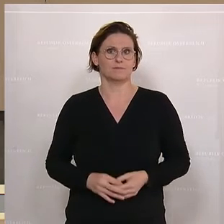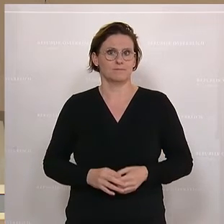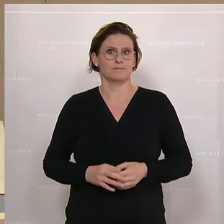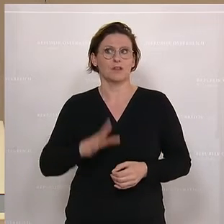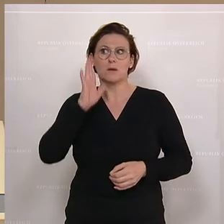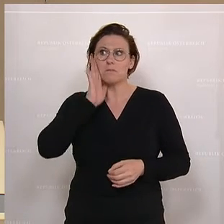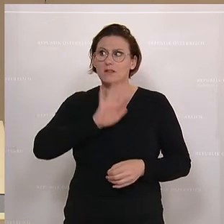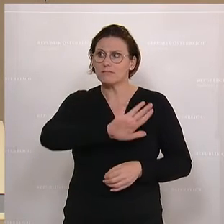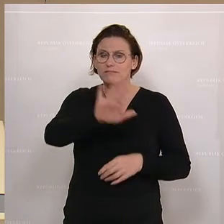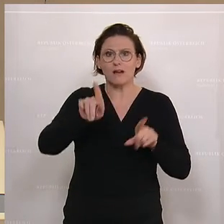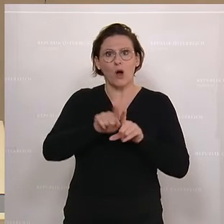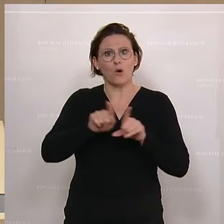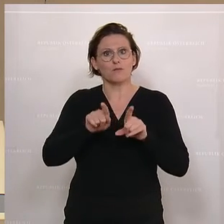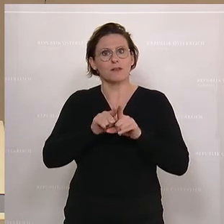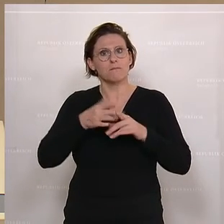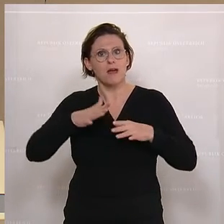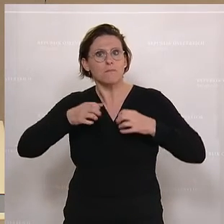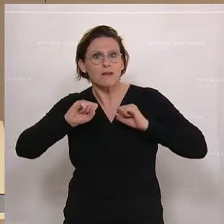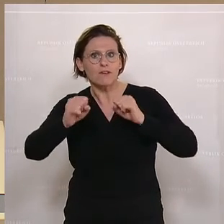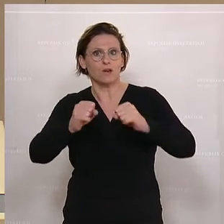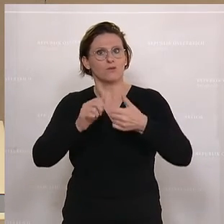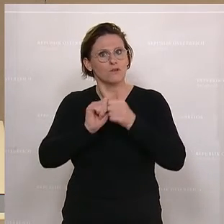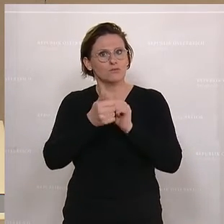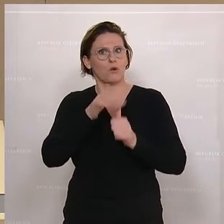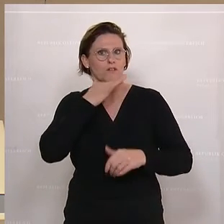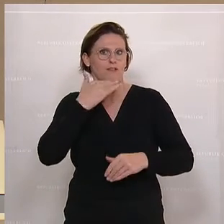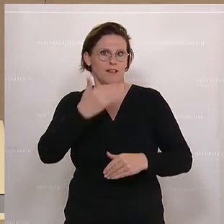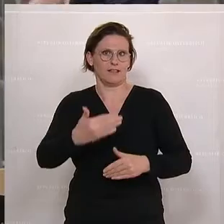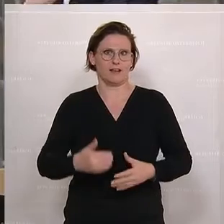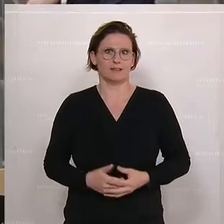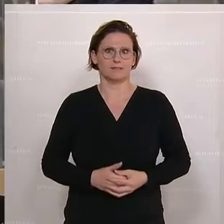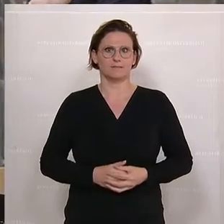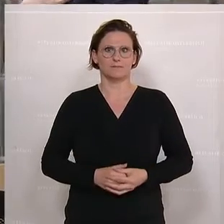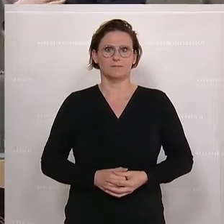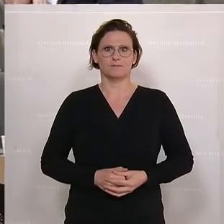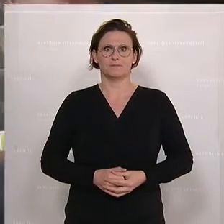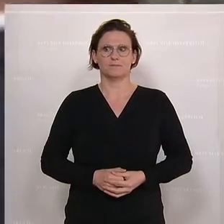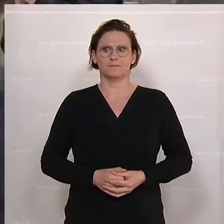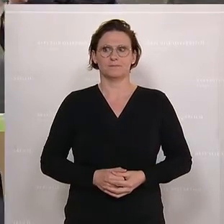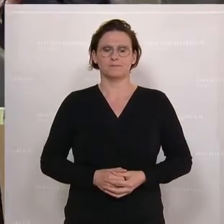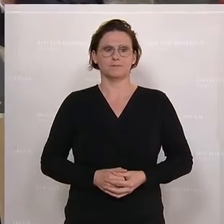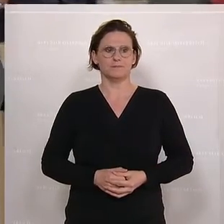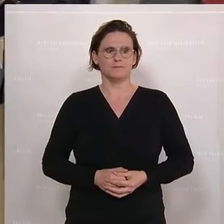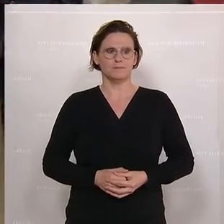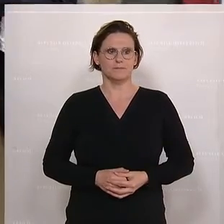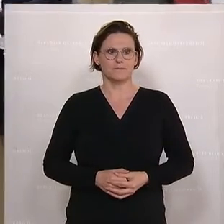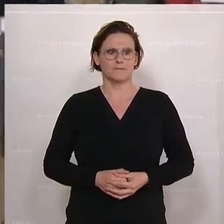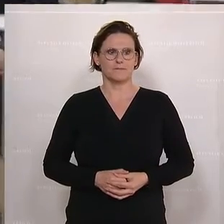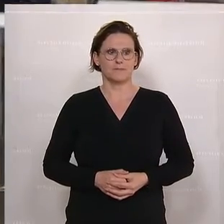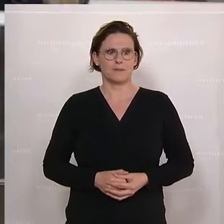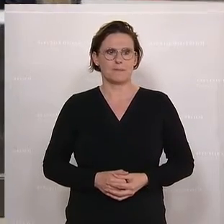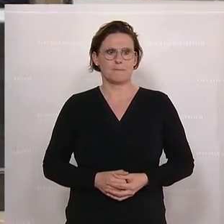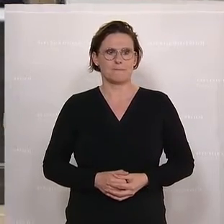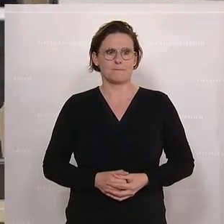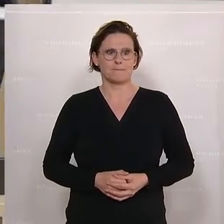Sie sich in Zukunft mehr vom Sport bewegen. Vielen Dank. Sagt Kira Grünberg von der ÖVP. Sie ist